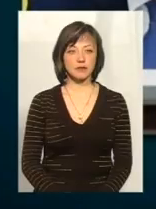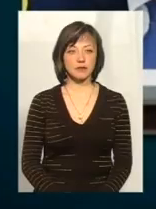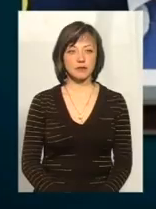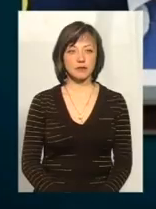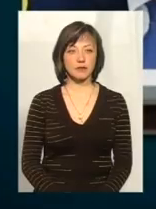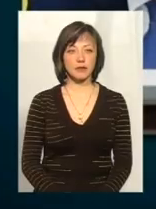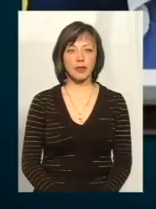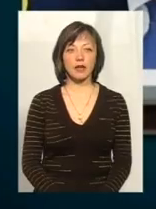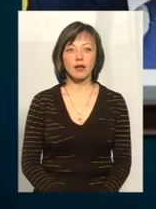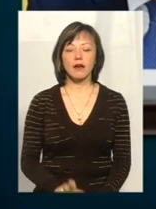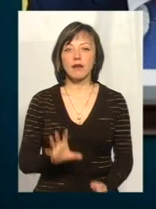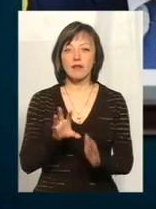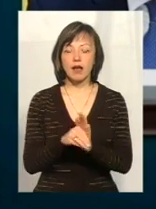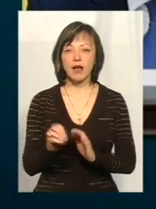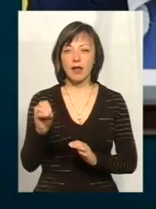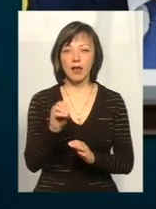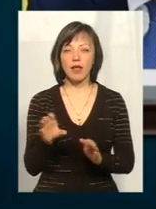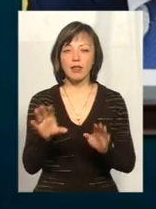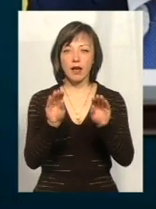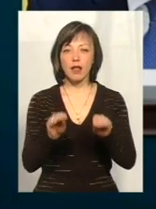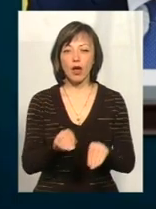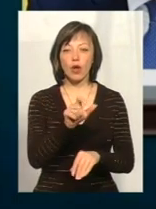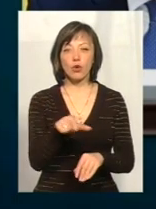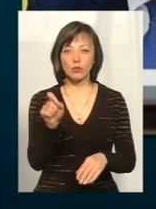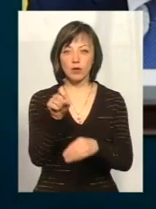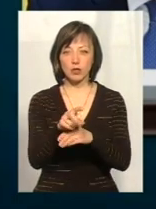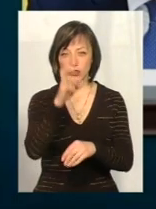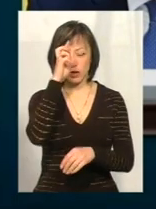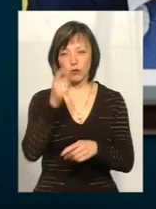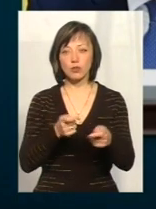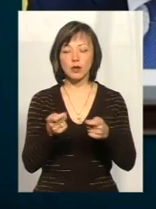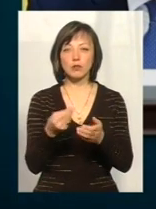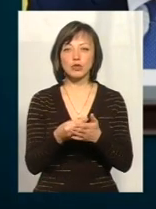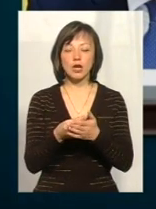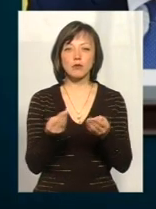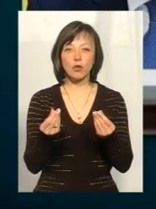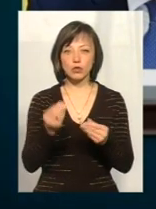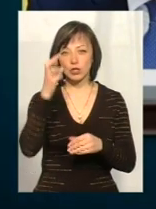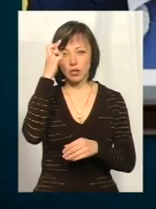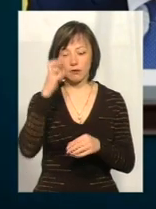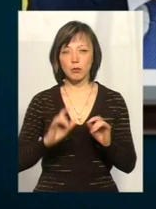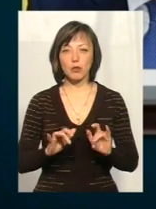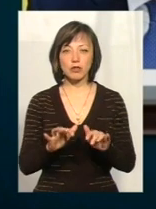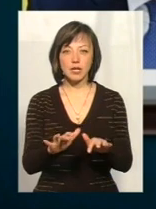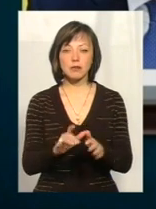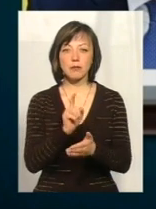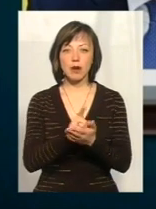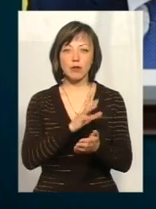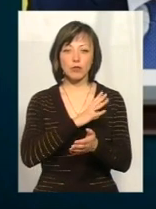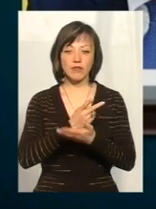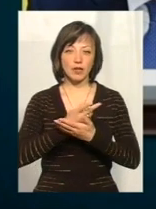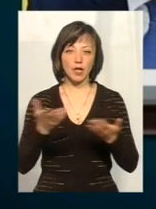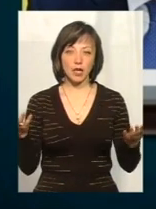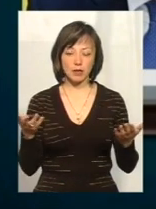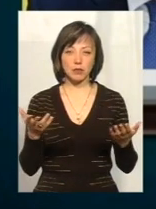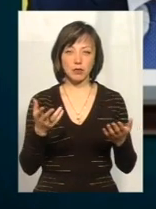Введення декларацій передбачало, що ті люди, які уповноважені державою на управління бюджетними коштами та державними процесами, мають бути відкритими